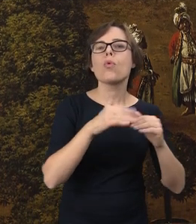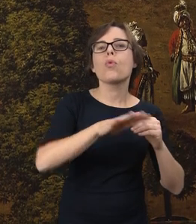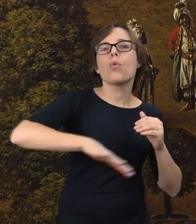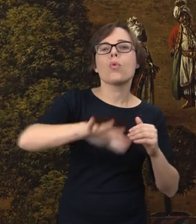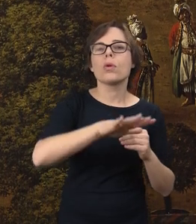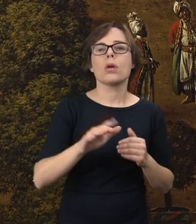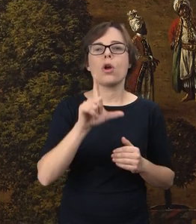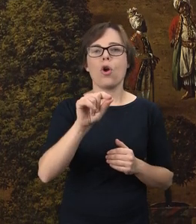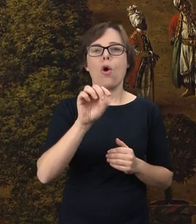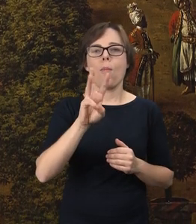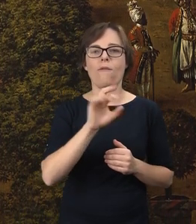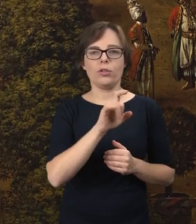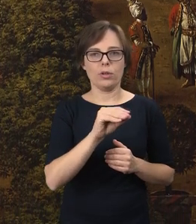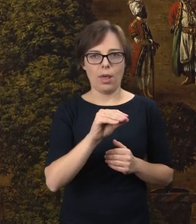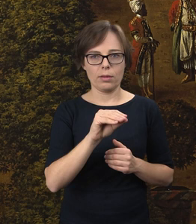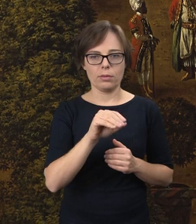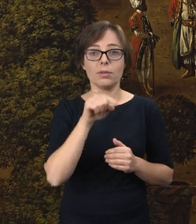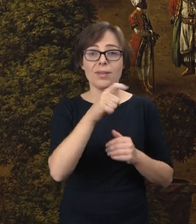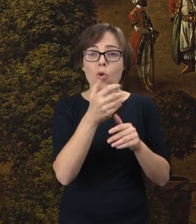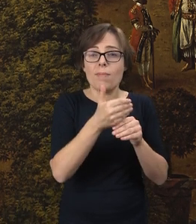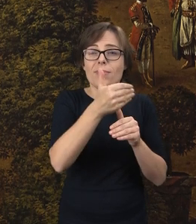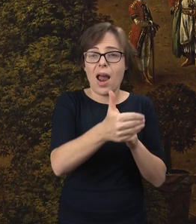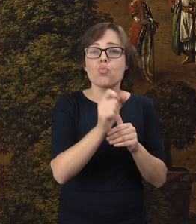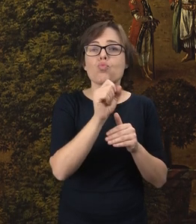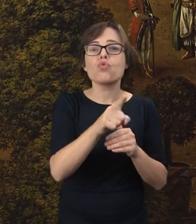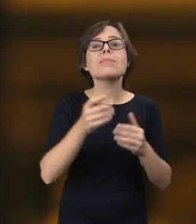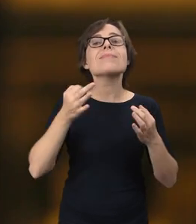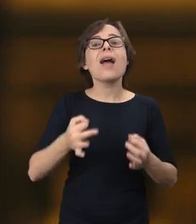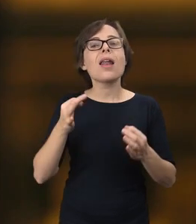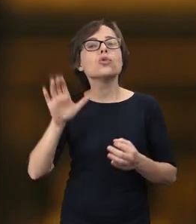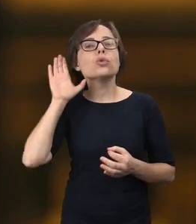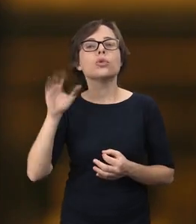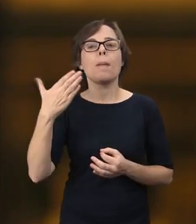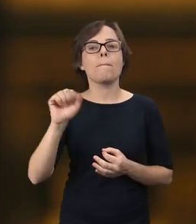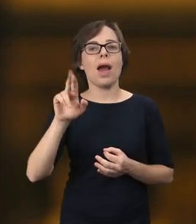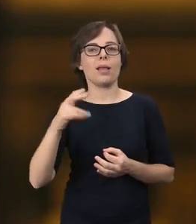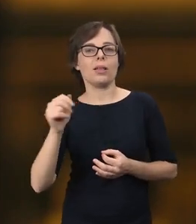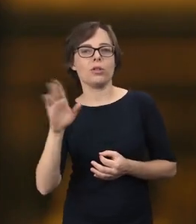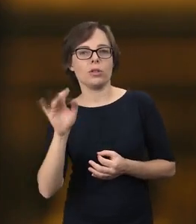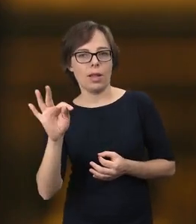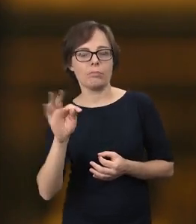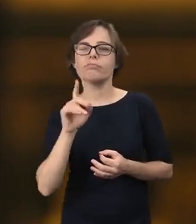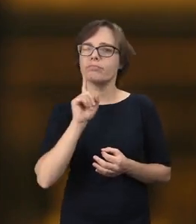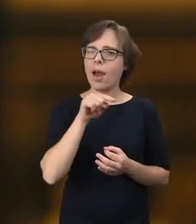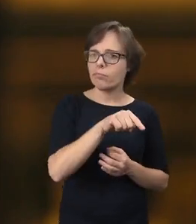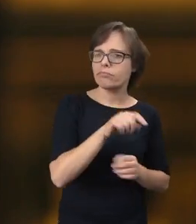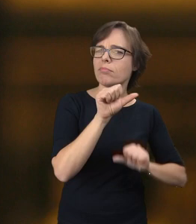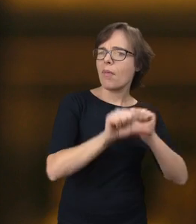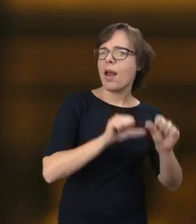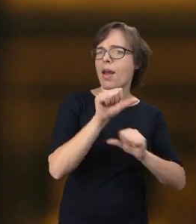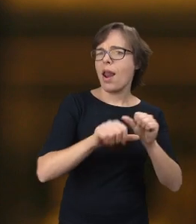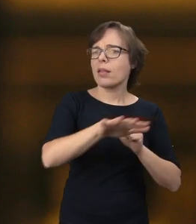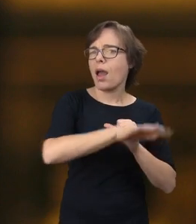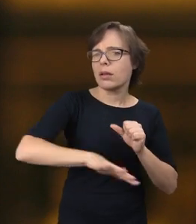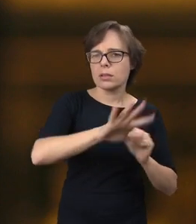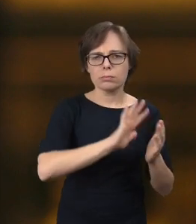Powiśla. Tam dalej dzisiaj jest Mariensztat, ale z biegiem lat ten